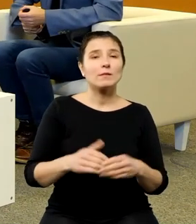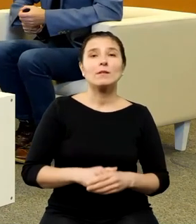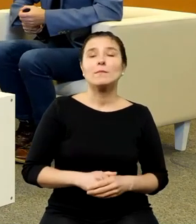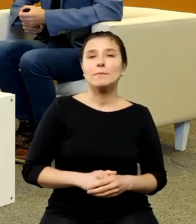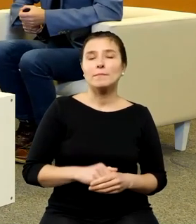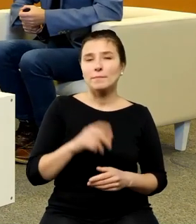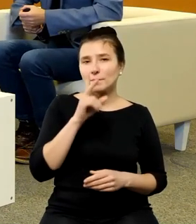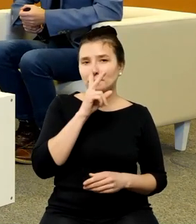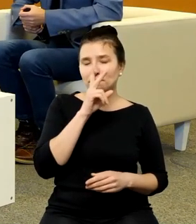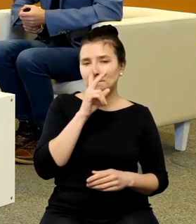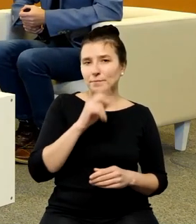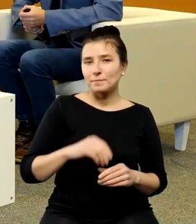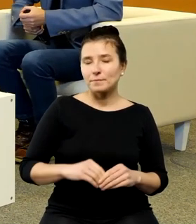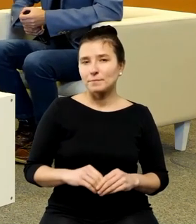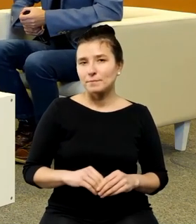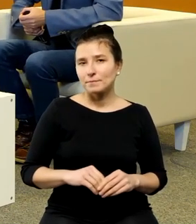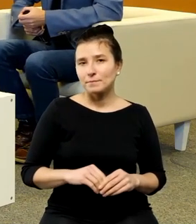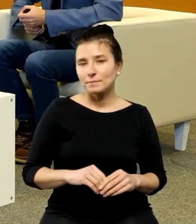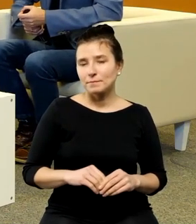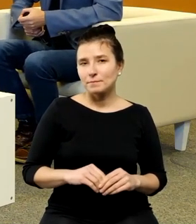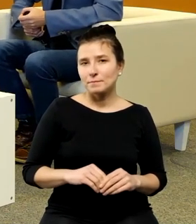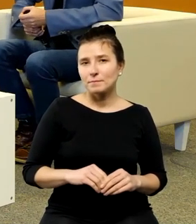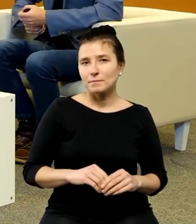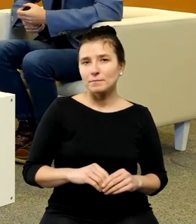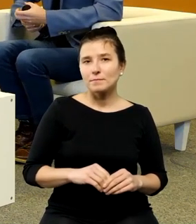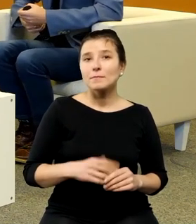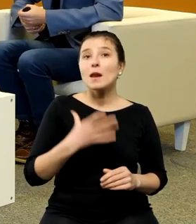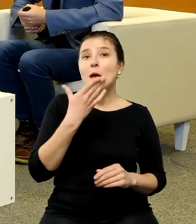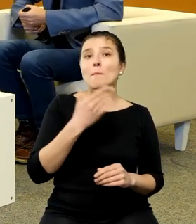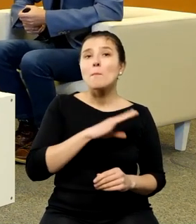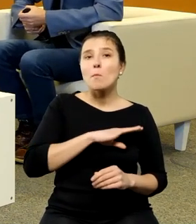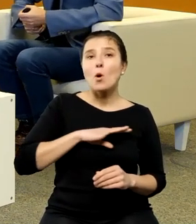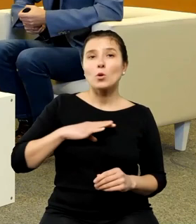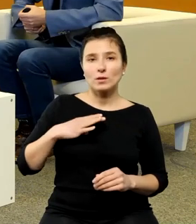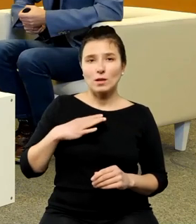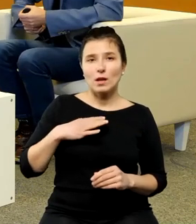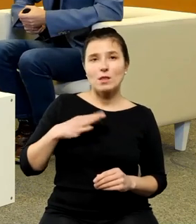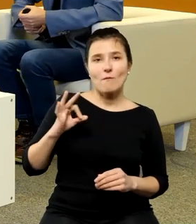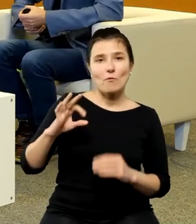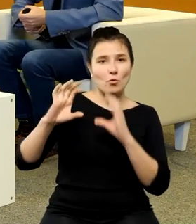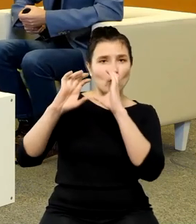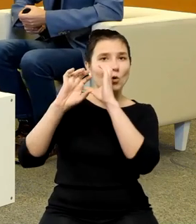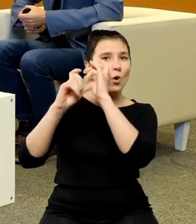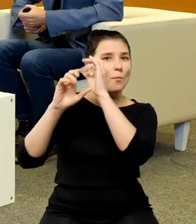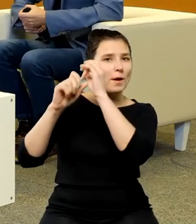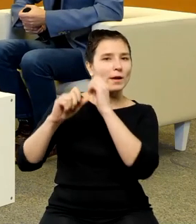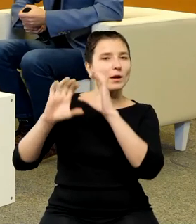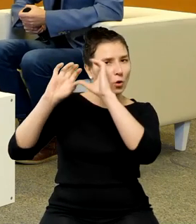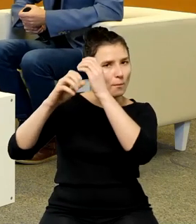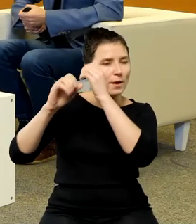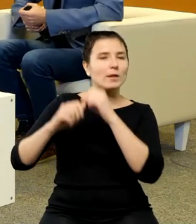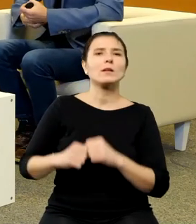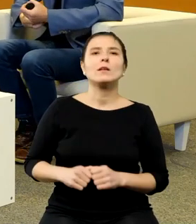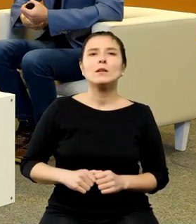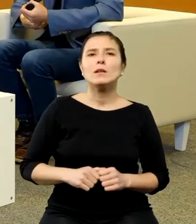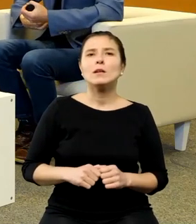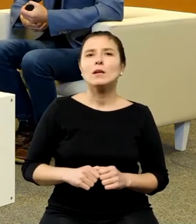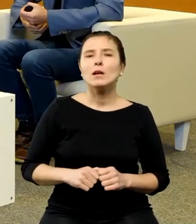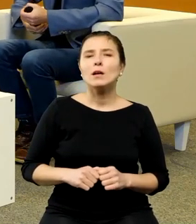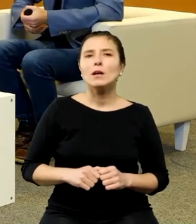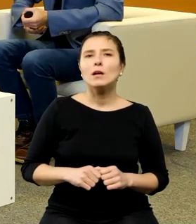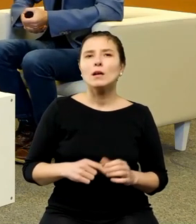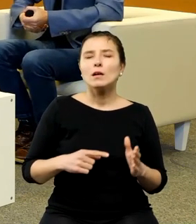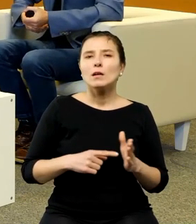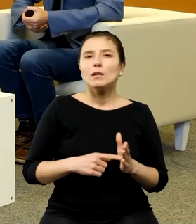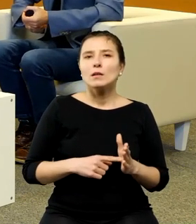na te portrety Mikołaja Kopernika jak wiadomo ten oryginalny stratburski się nie zachował